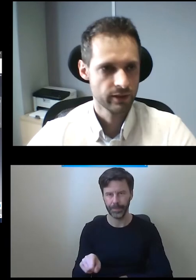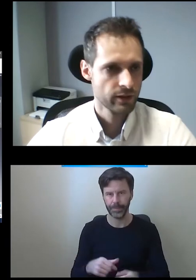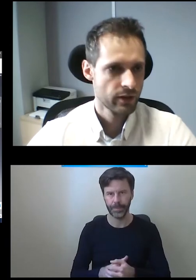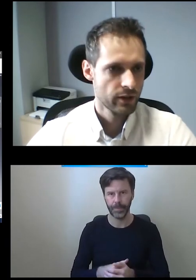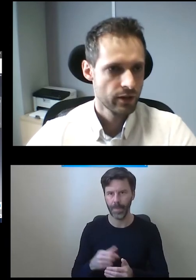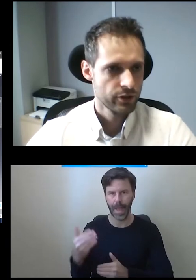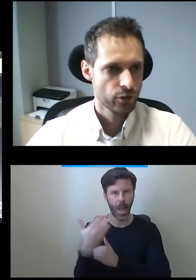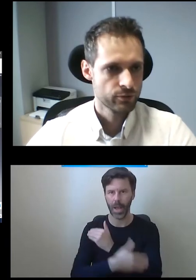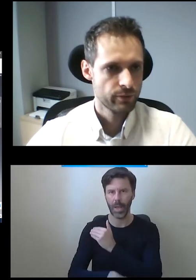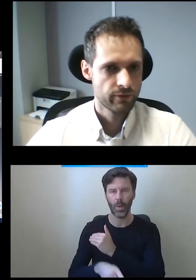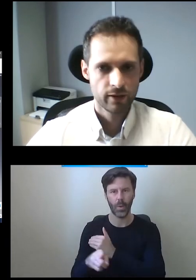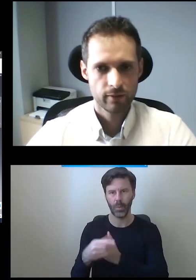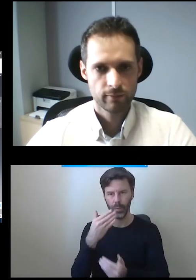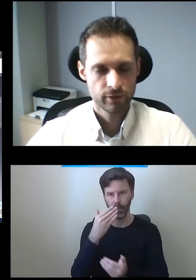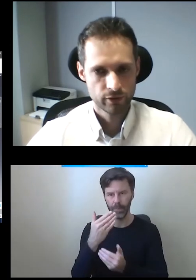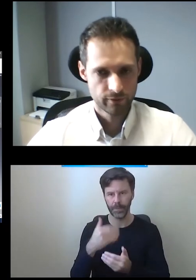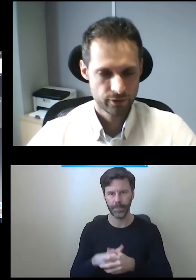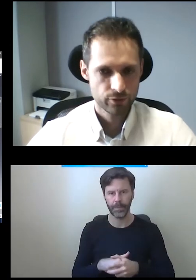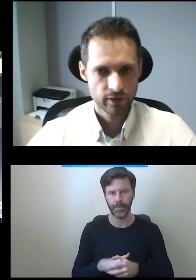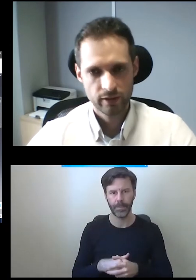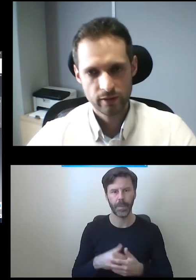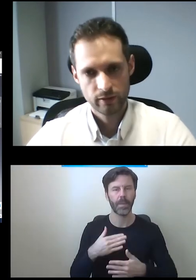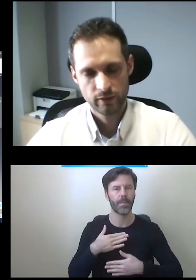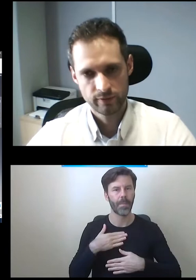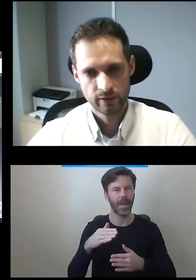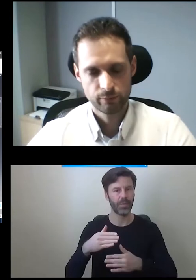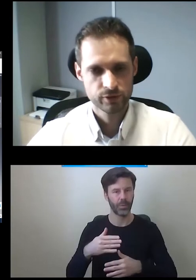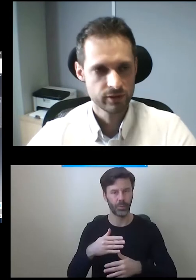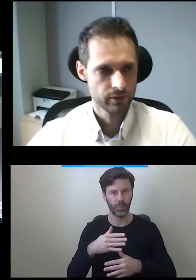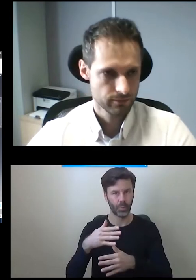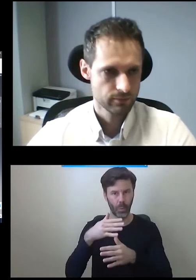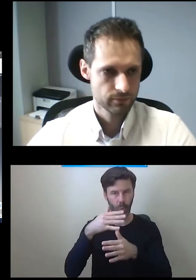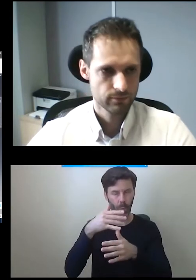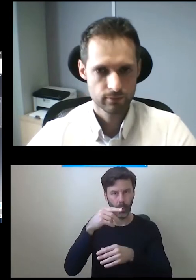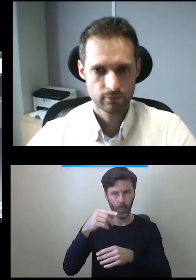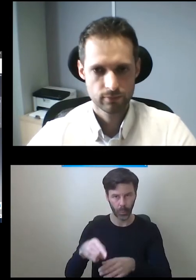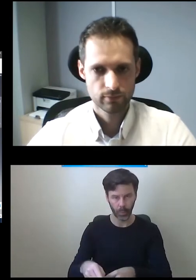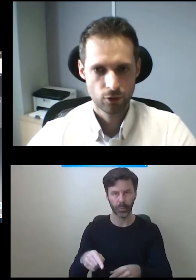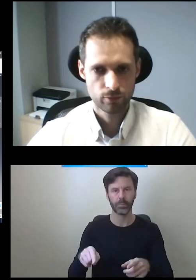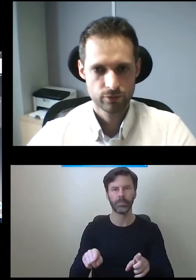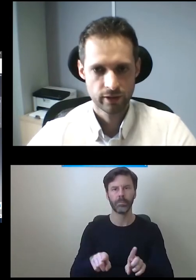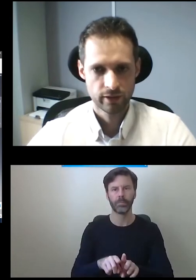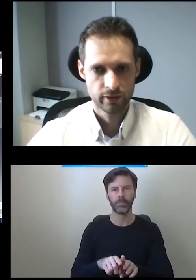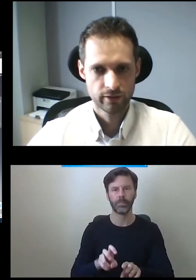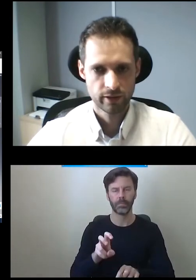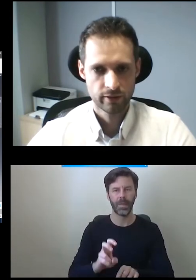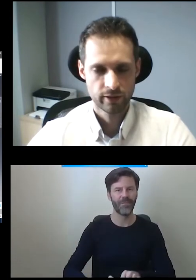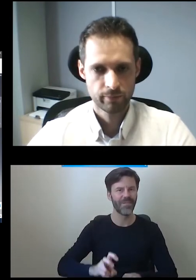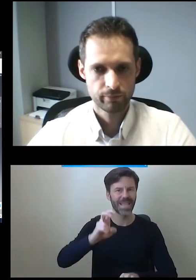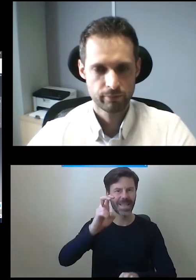mniej więcej się odbywa. Mamy schody wysunięte, winda w pozycji home, czyli tej